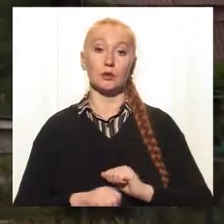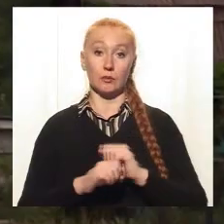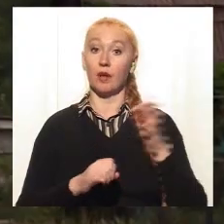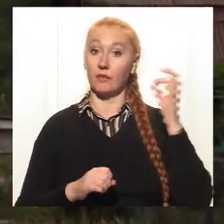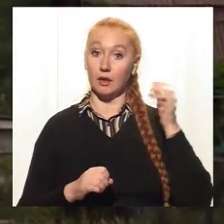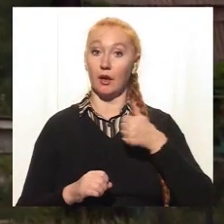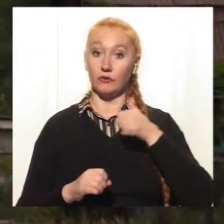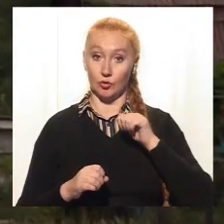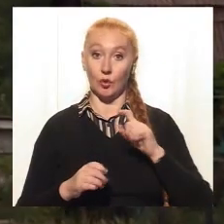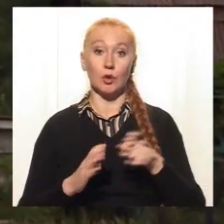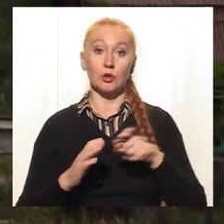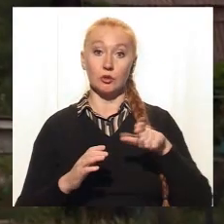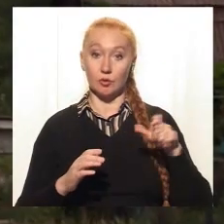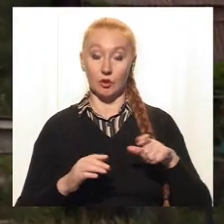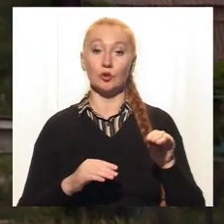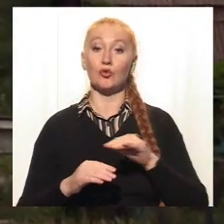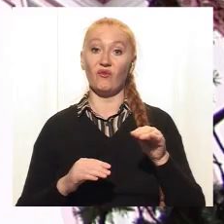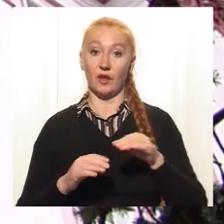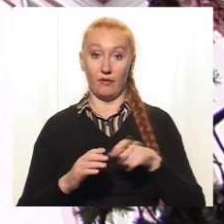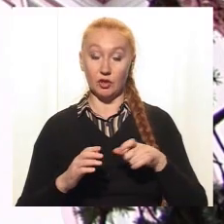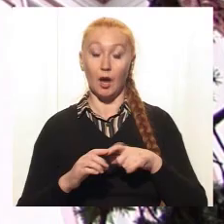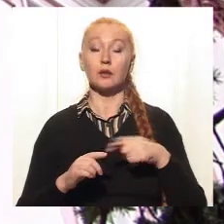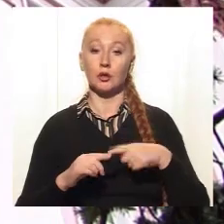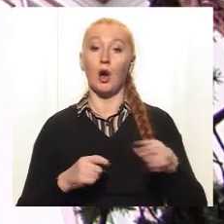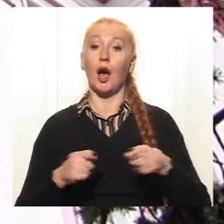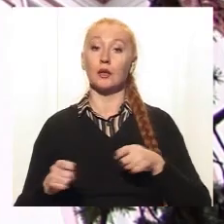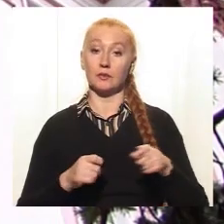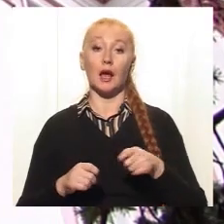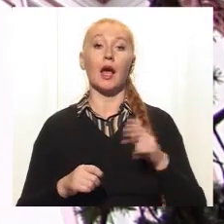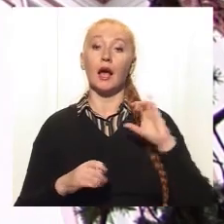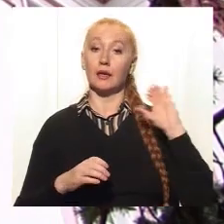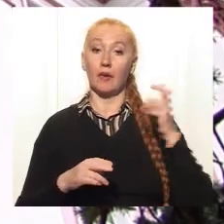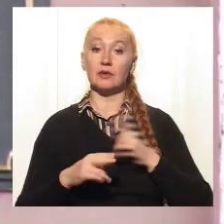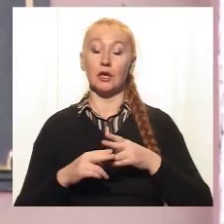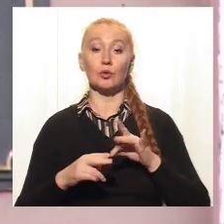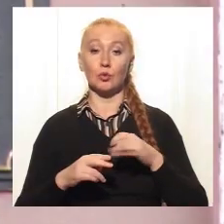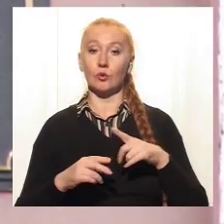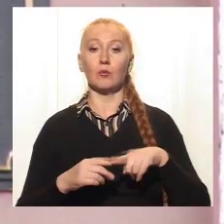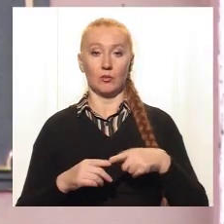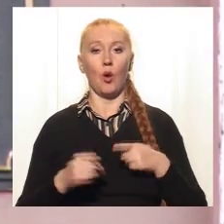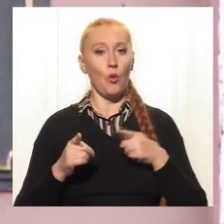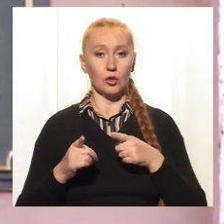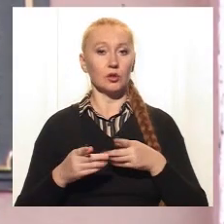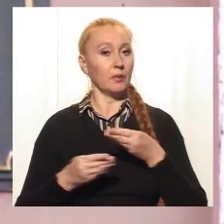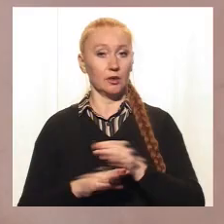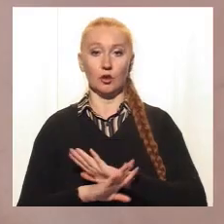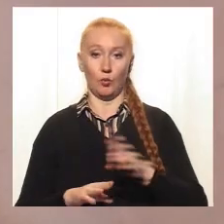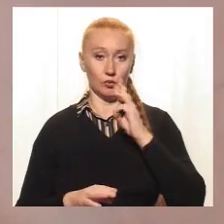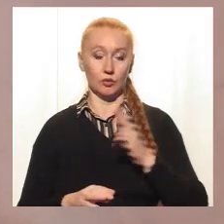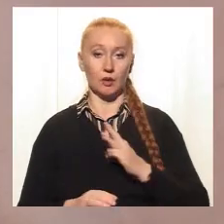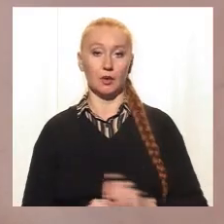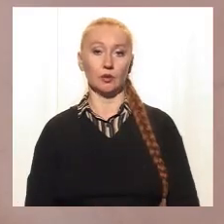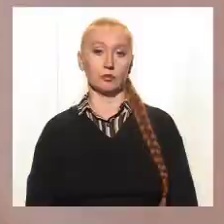Нагадаю, вчора гірники шахти Жовтнева повідомляли, що адміністрація Кривба-Залізродкому погрожувала не виплатити зарплатню.